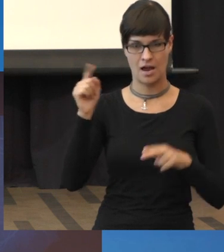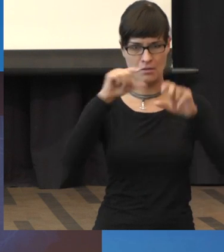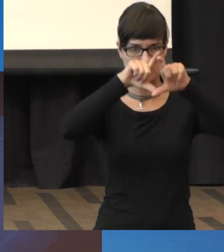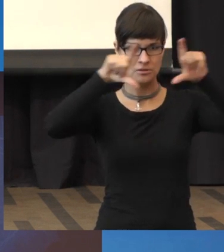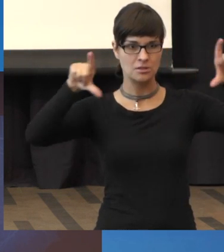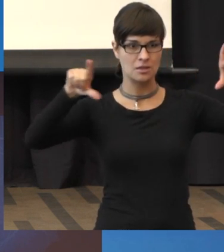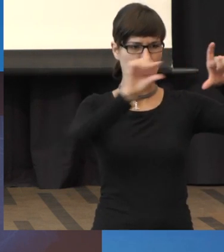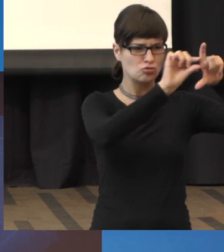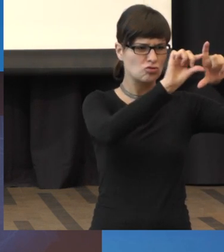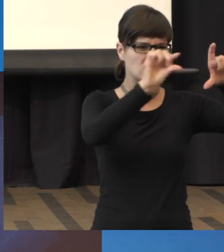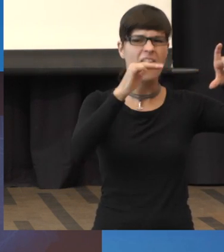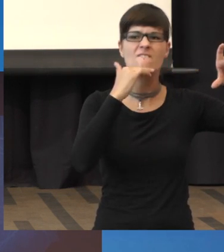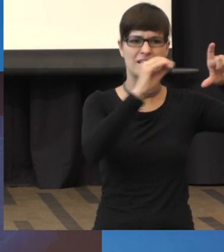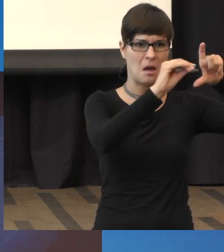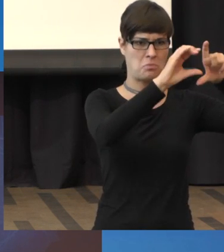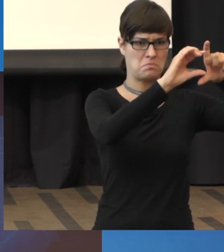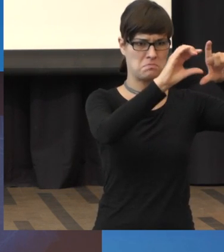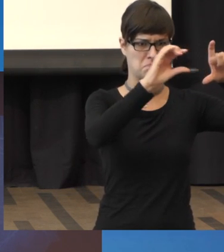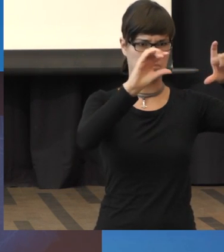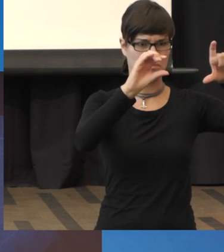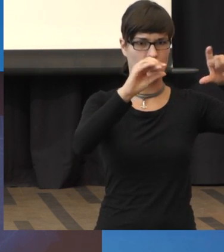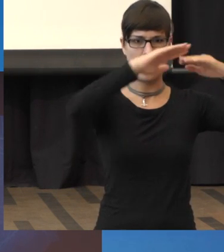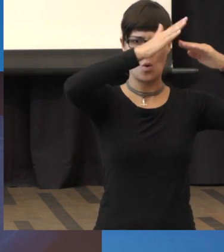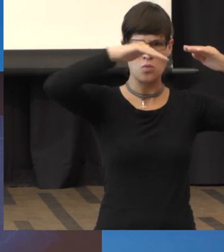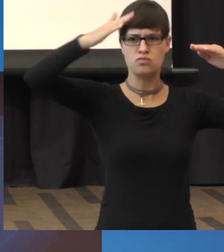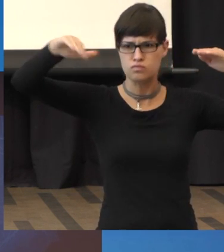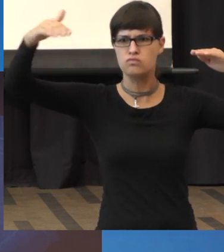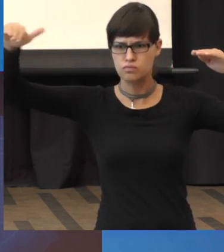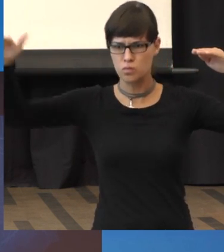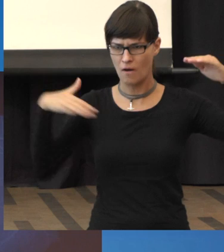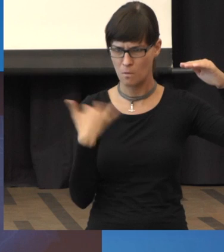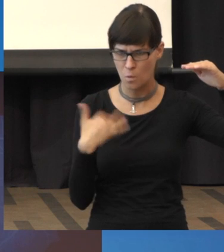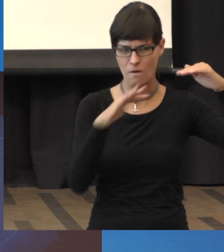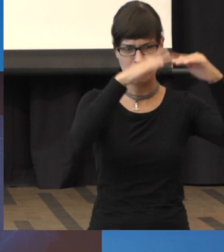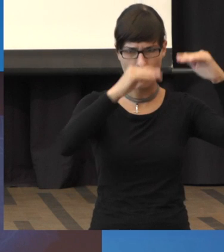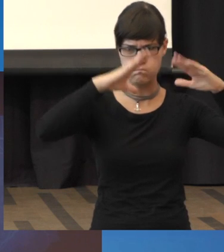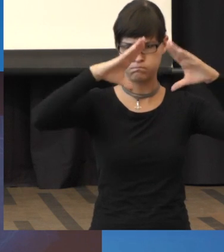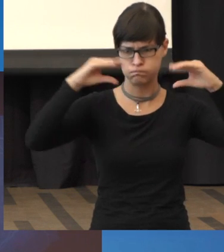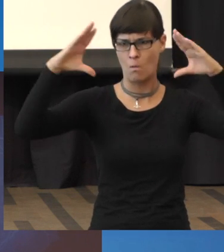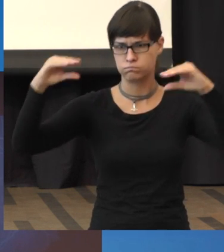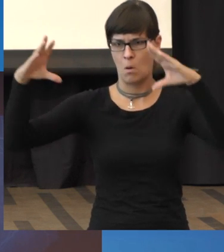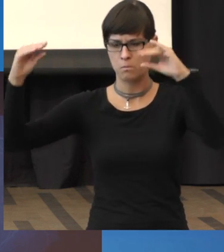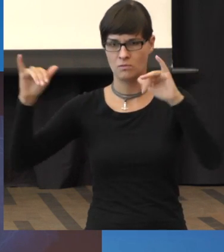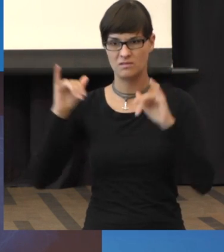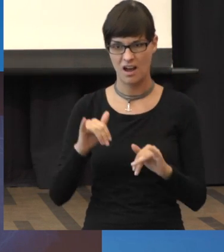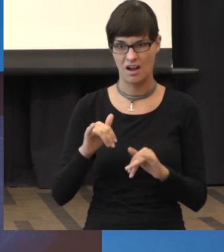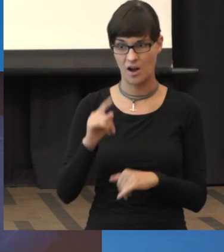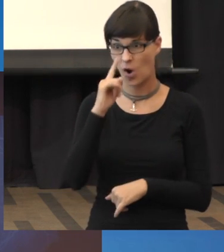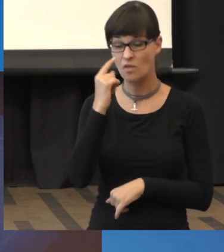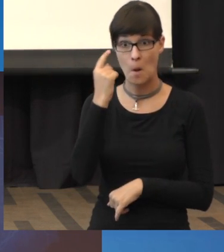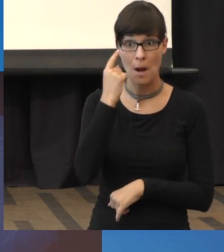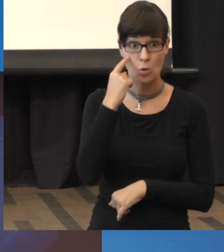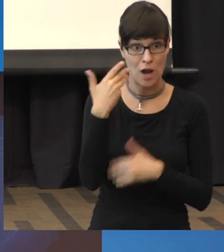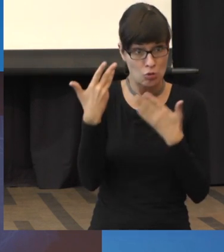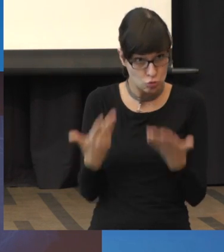feucht. Und Sie sehen hier, die ganze Oberfläche ist völlig unrund und abgehoben. Und wenn das in der Makula